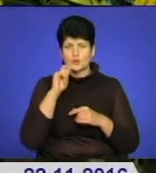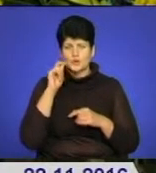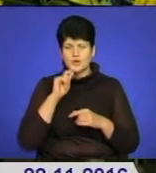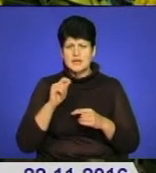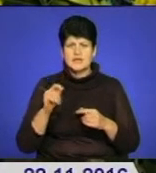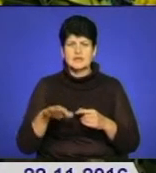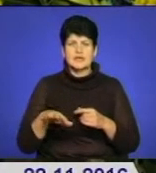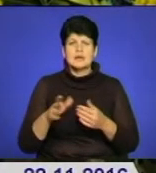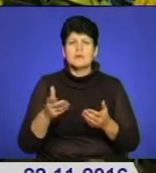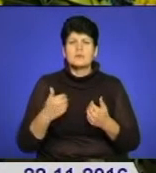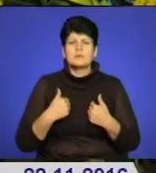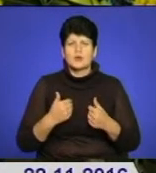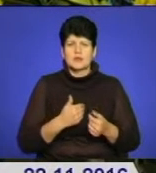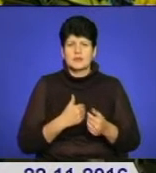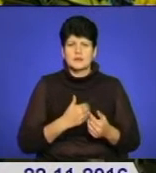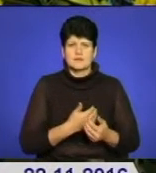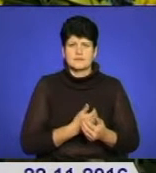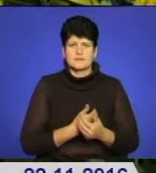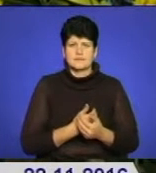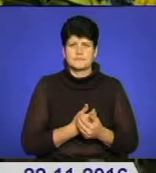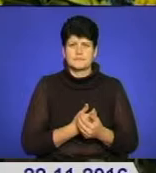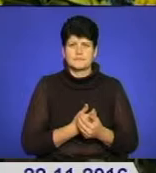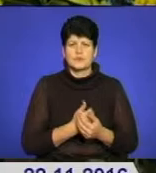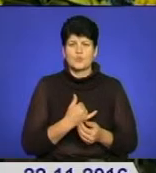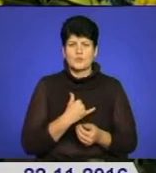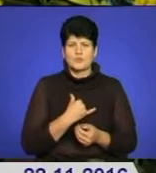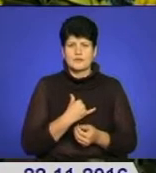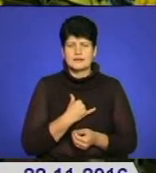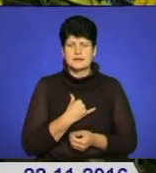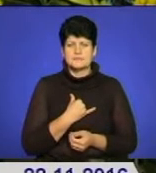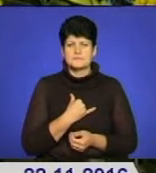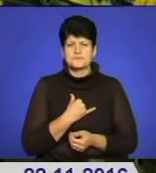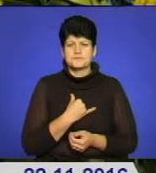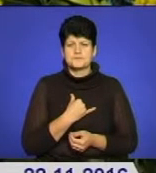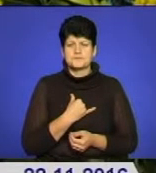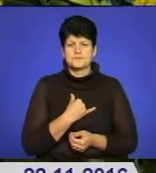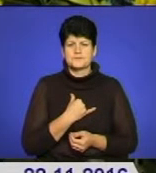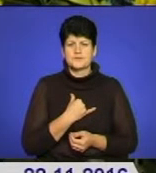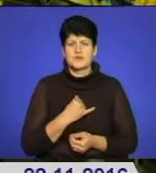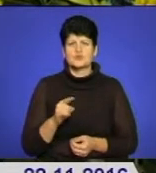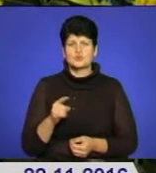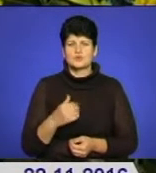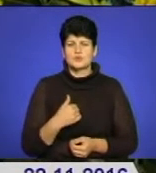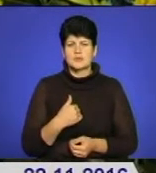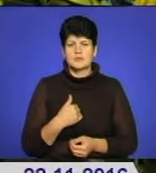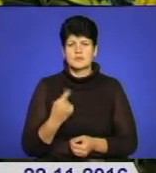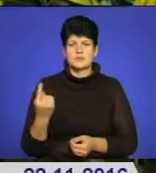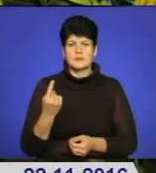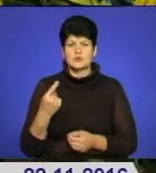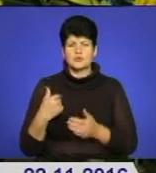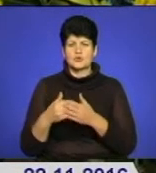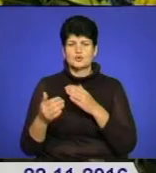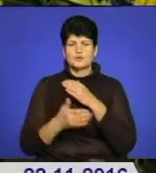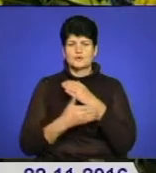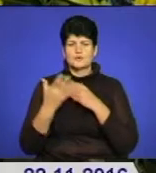і смуток. з одного боку, не можу сказати, що радість, але біль і смуток.